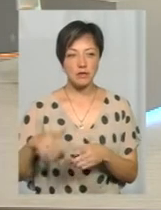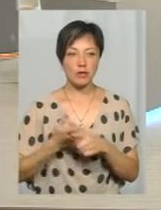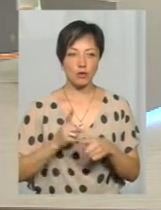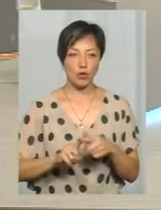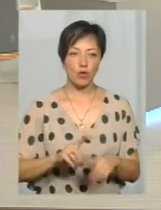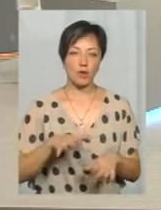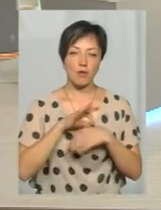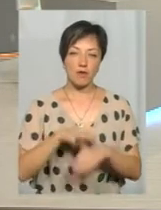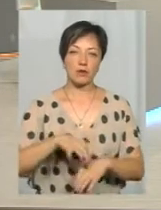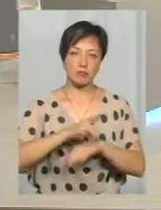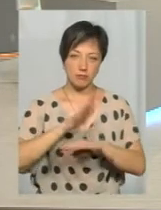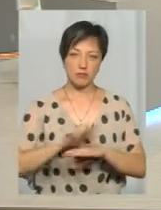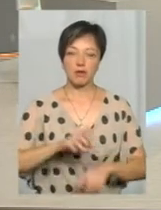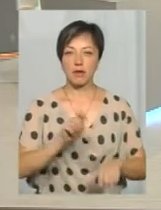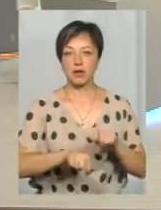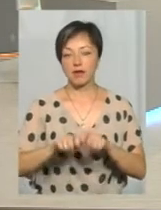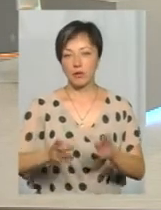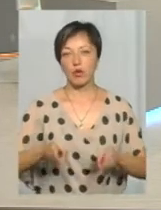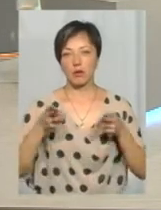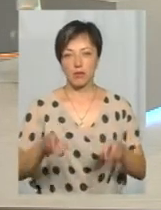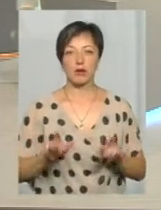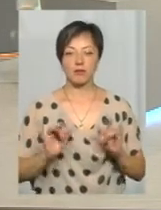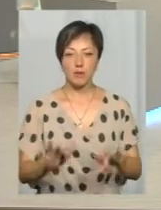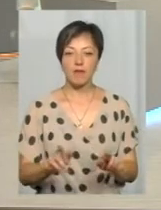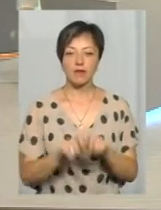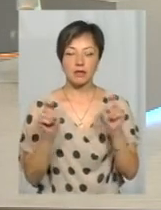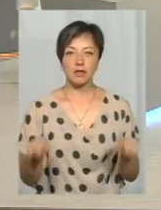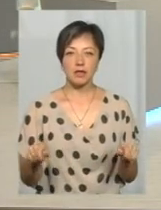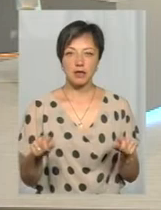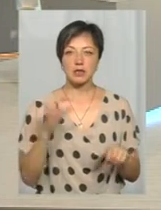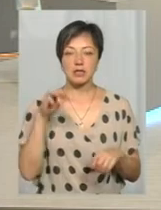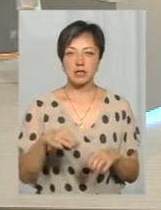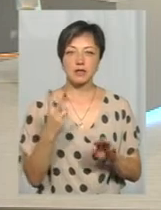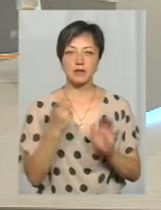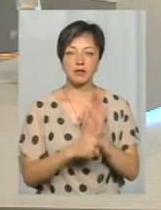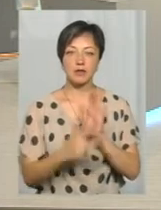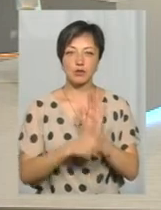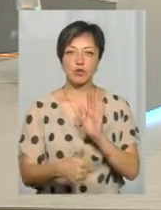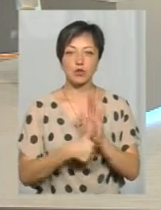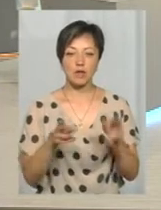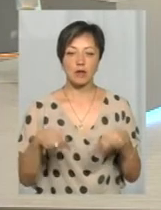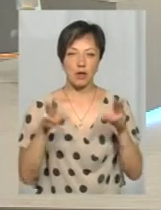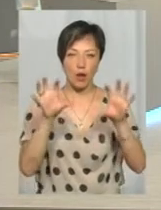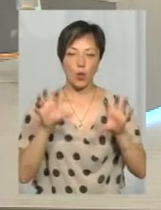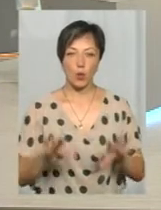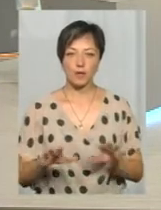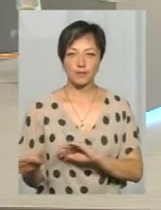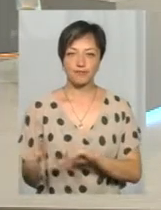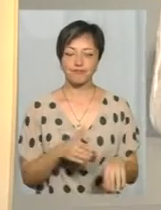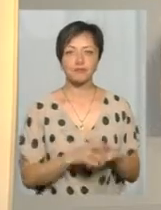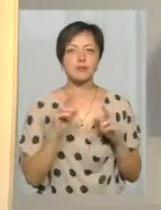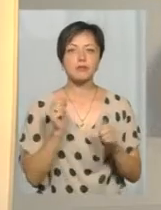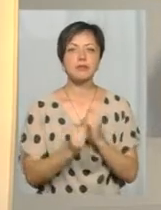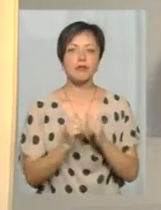проведена повністю перевірка по кримінальному провадженню, яка відкрита по статті 266 Кримінального кодексу. І як